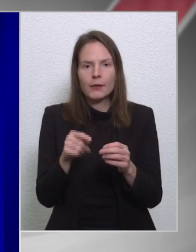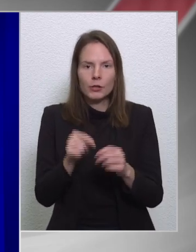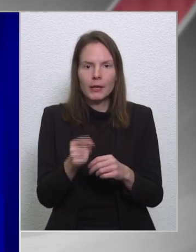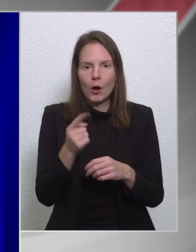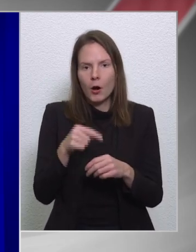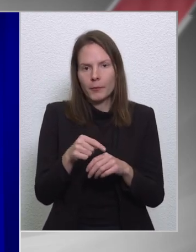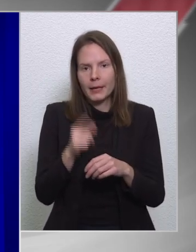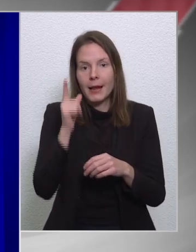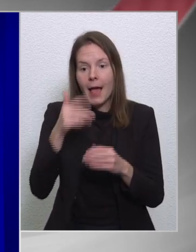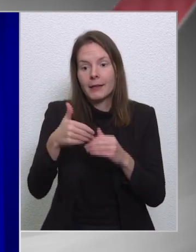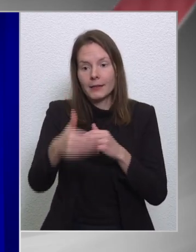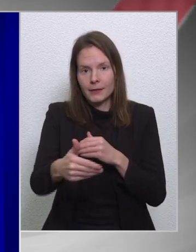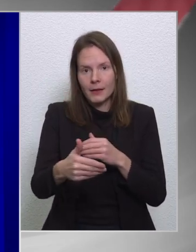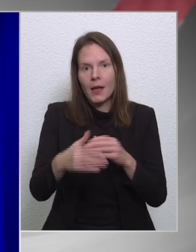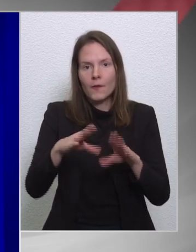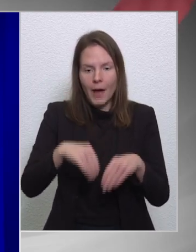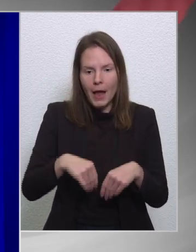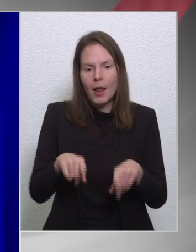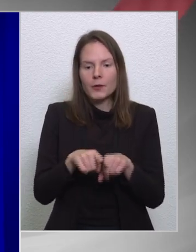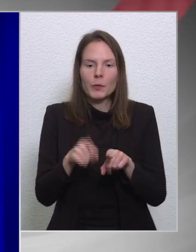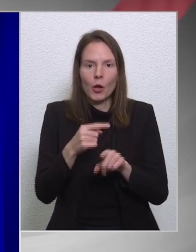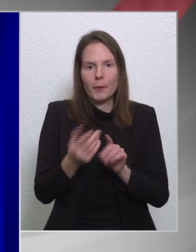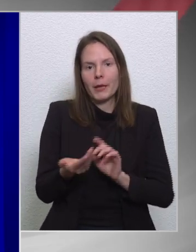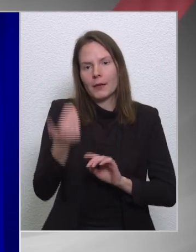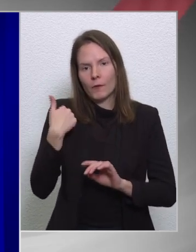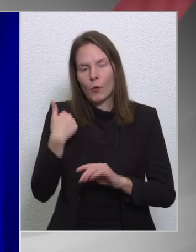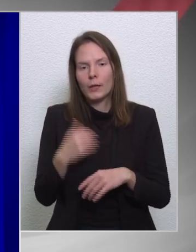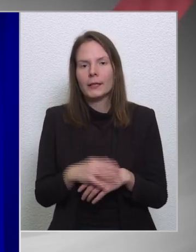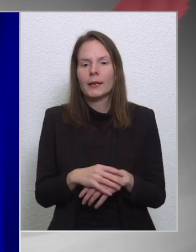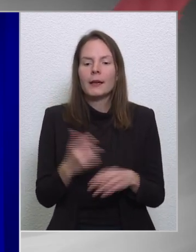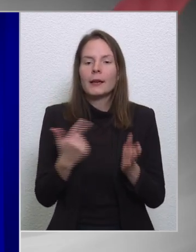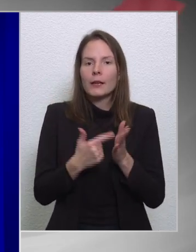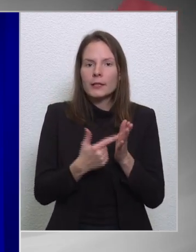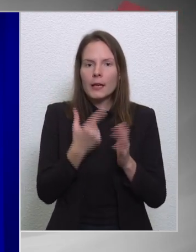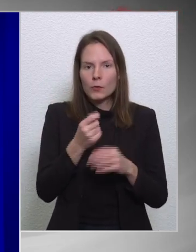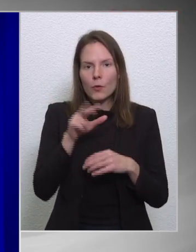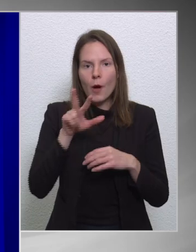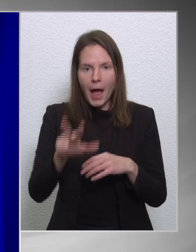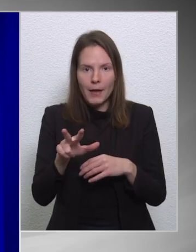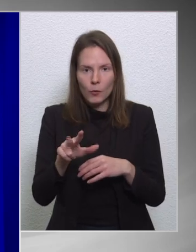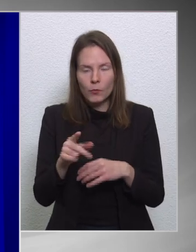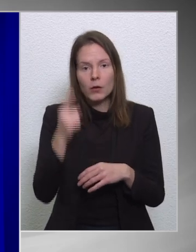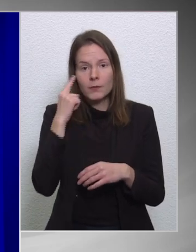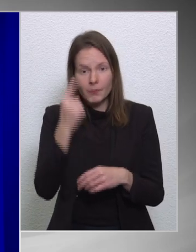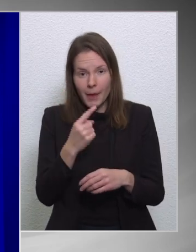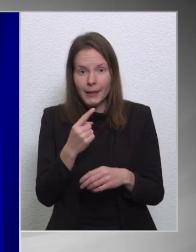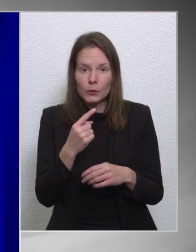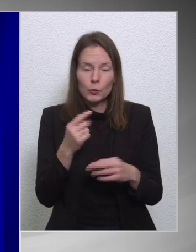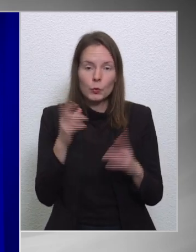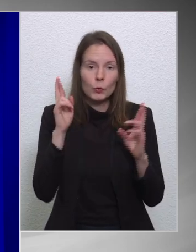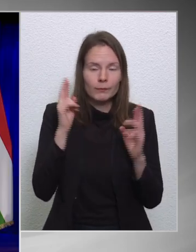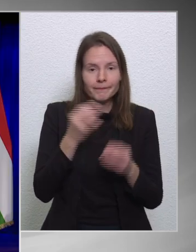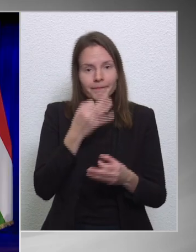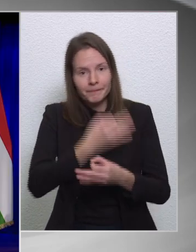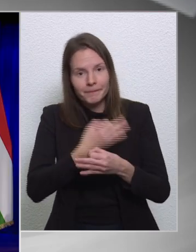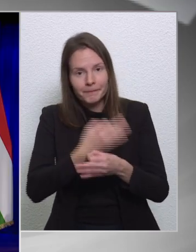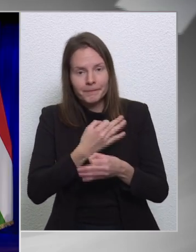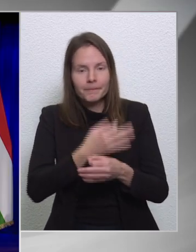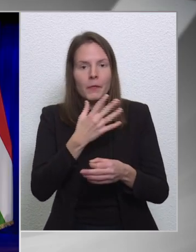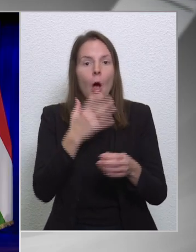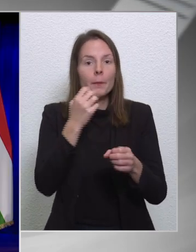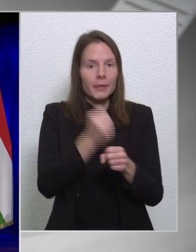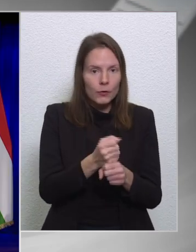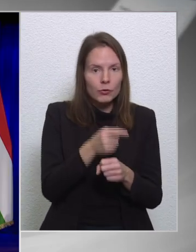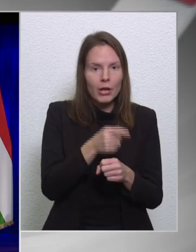vállalásainkat, mint ahogyan az eddigieket is tettük, és 2023-ban meg tudjuk győzni a bizottságot, és a bizottságon keresztül